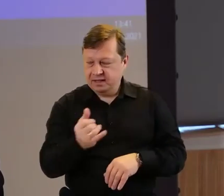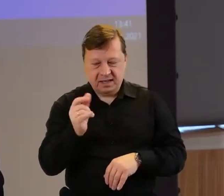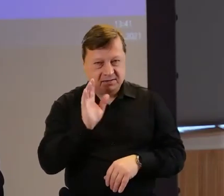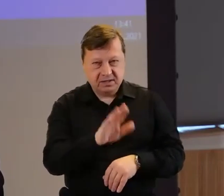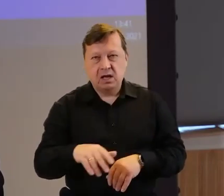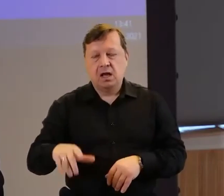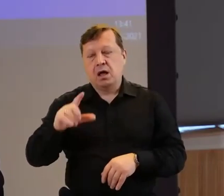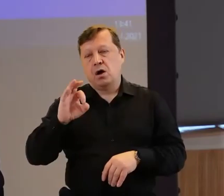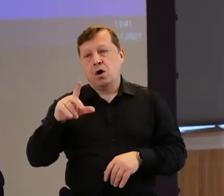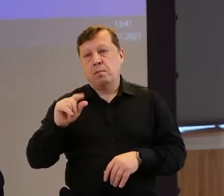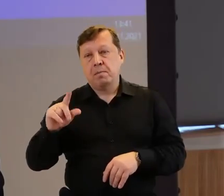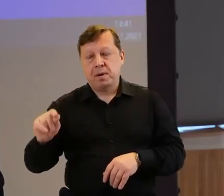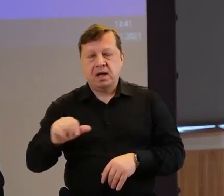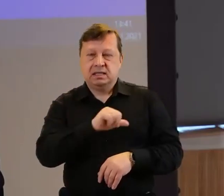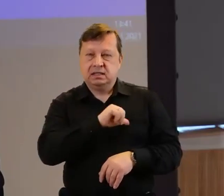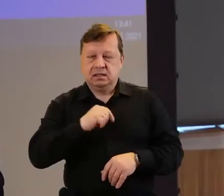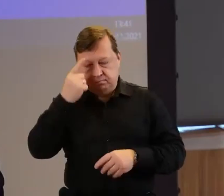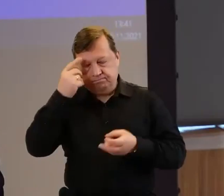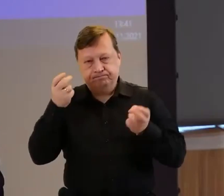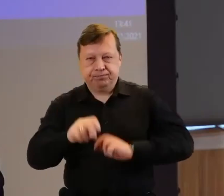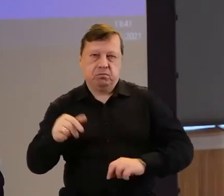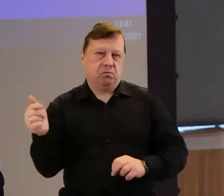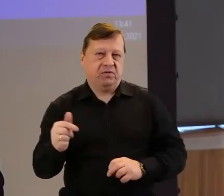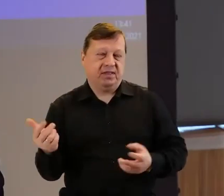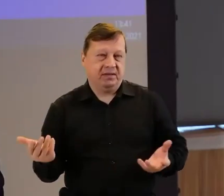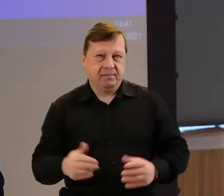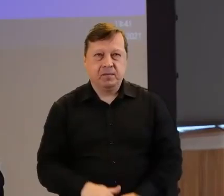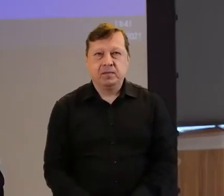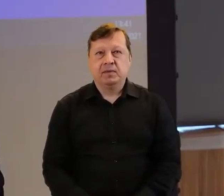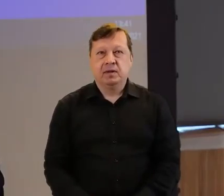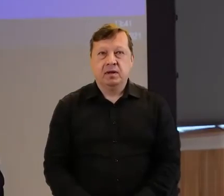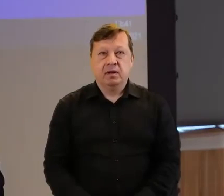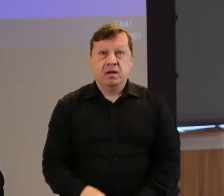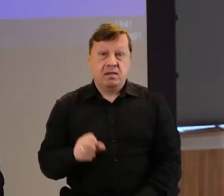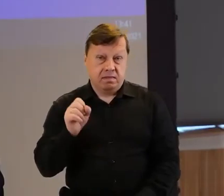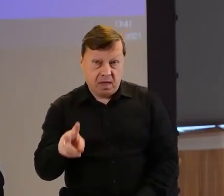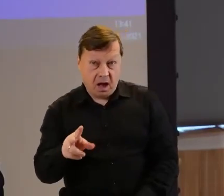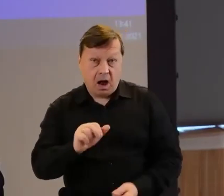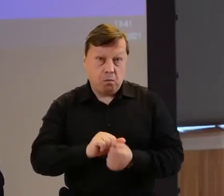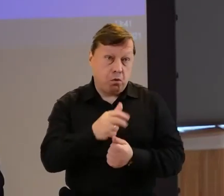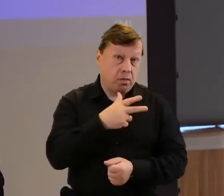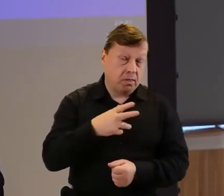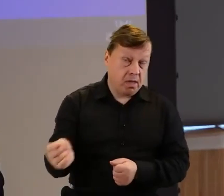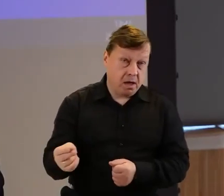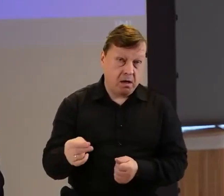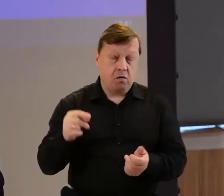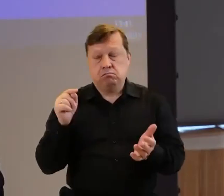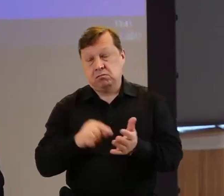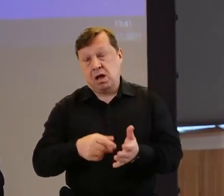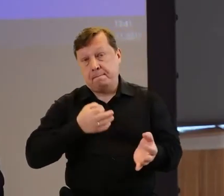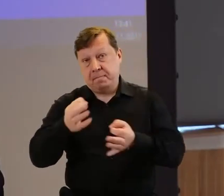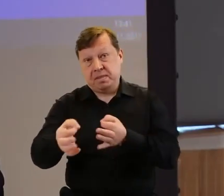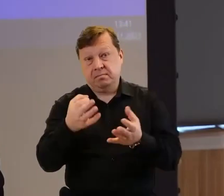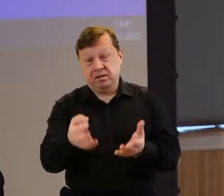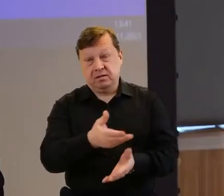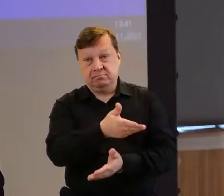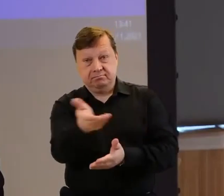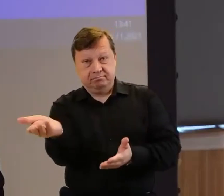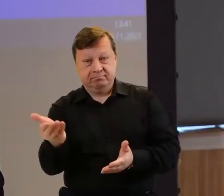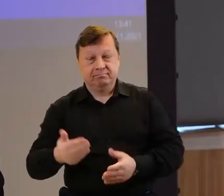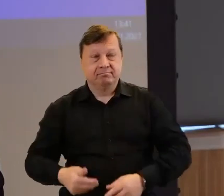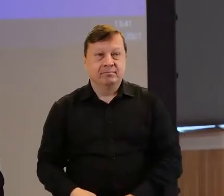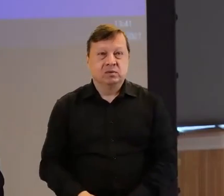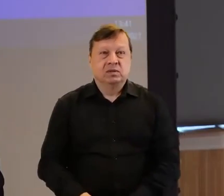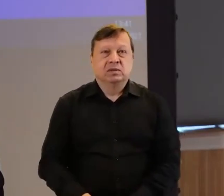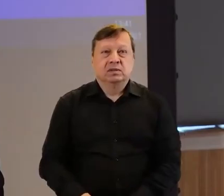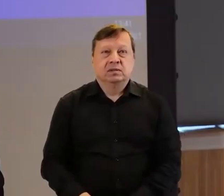powinniśmy sami definiować. Czy tak jest, czy nie, to jest pytanie do was i